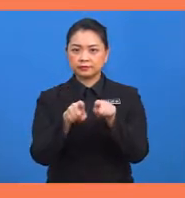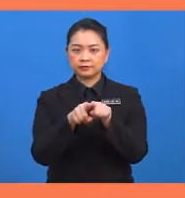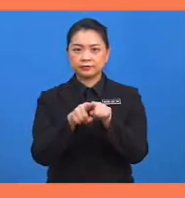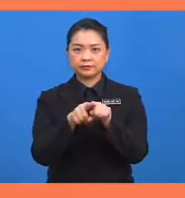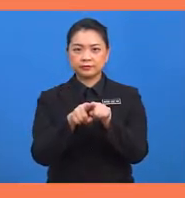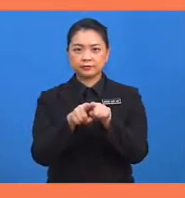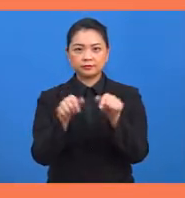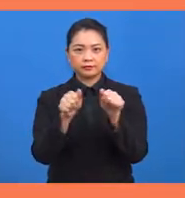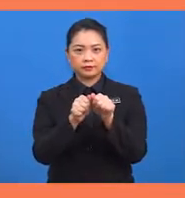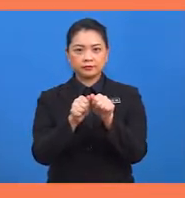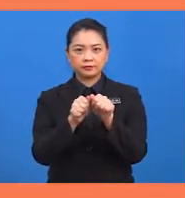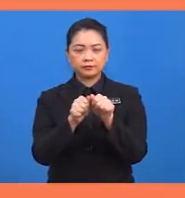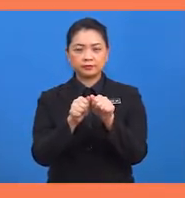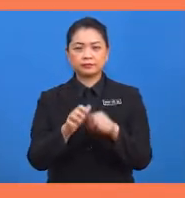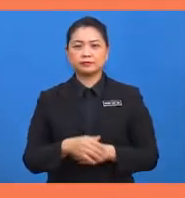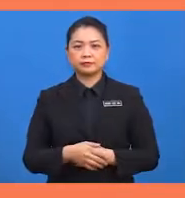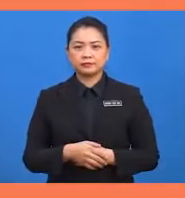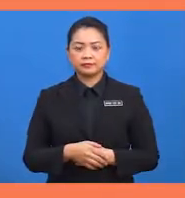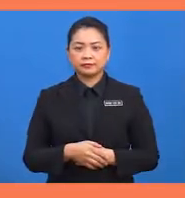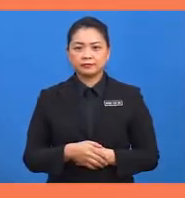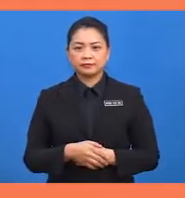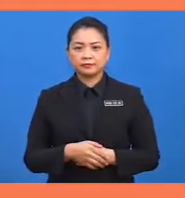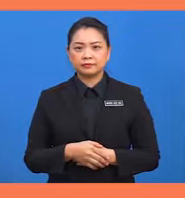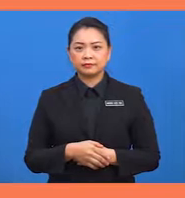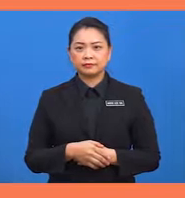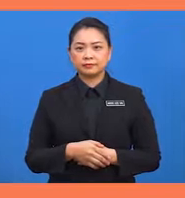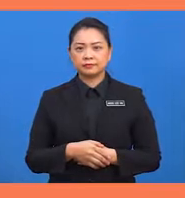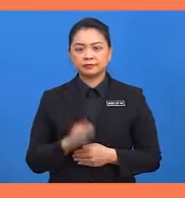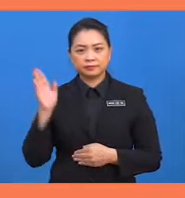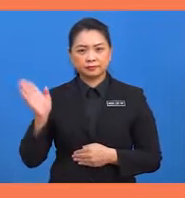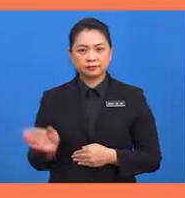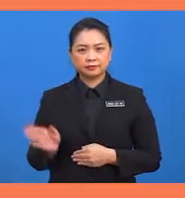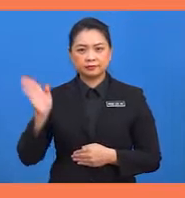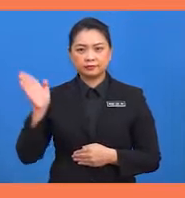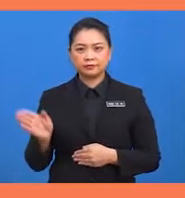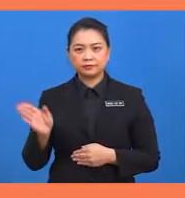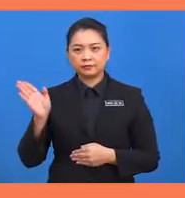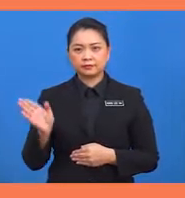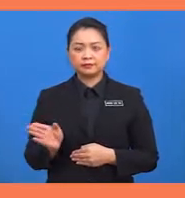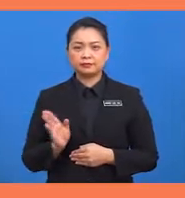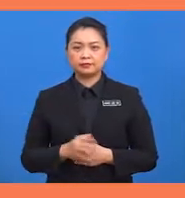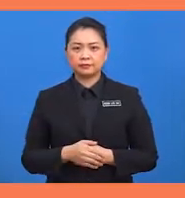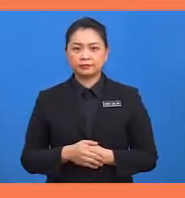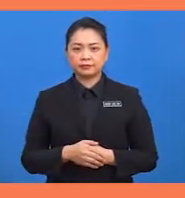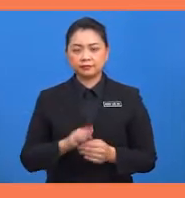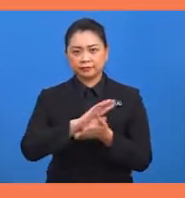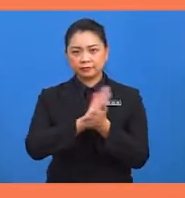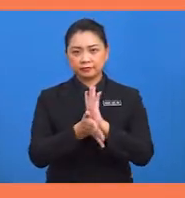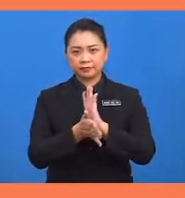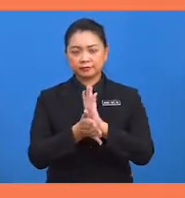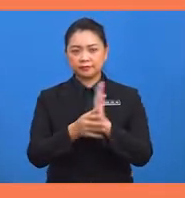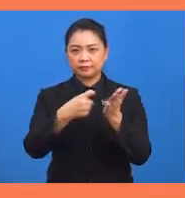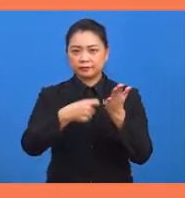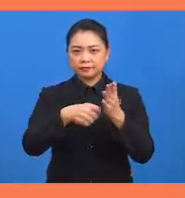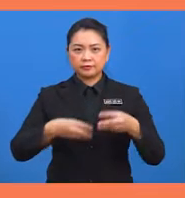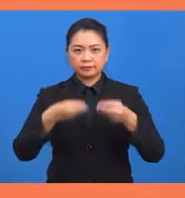Dengan itu, sudut C, D, B sama dengan 66 darjah. Maka, nilai